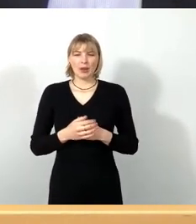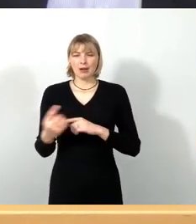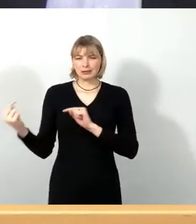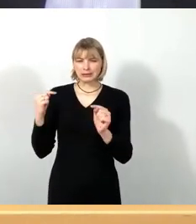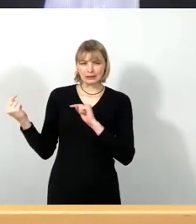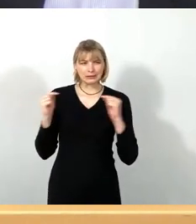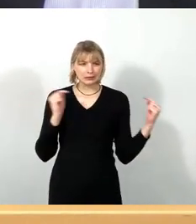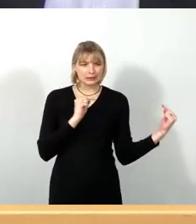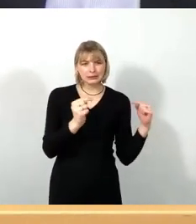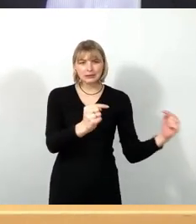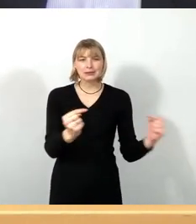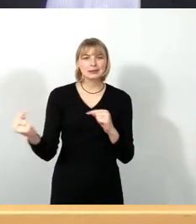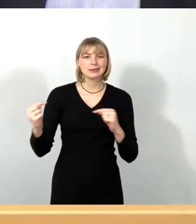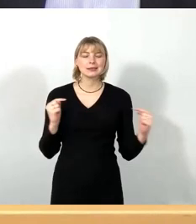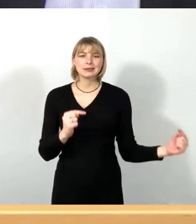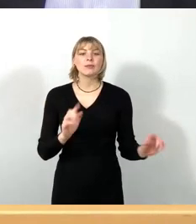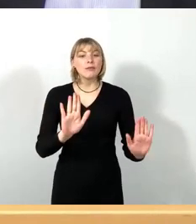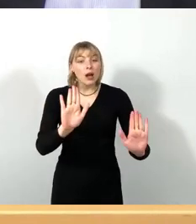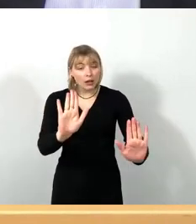Ja, ja, ja, ja, ja, wartet doch erst mal.